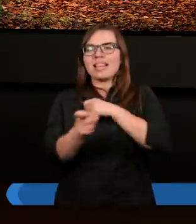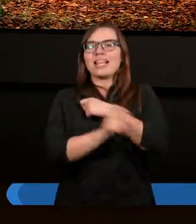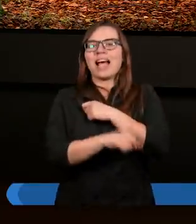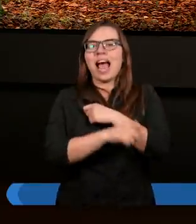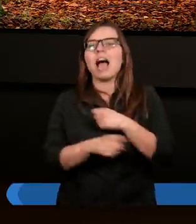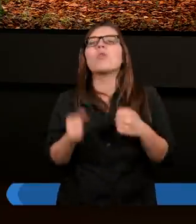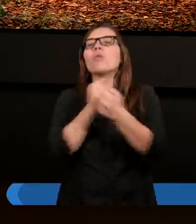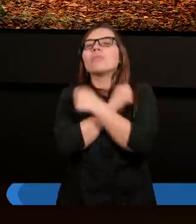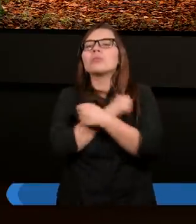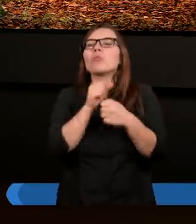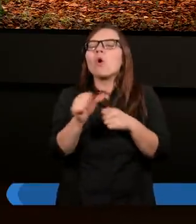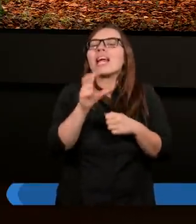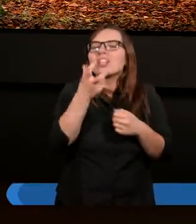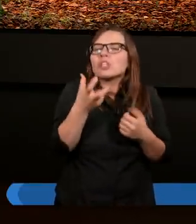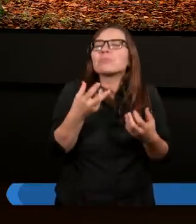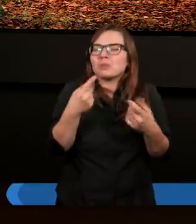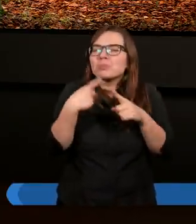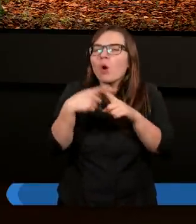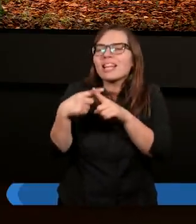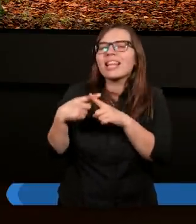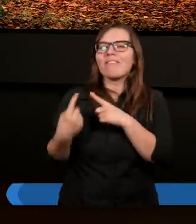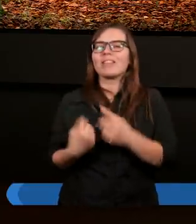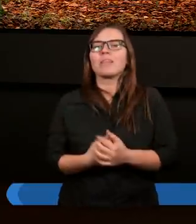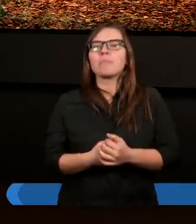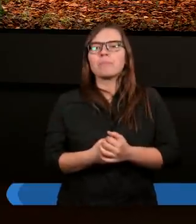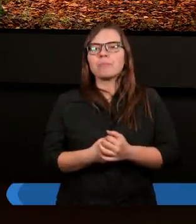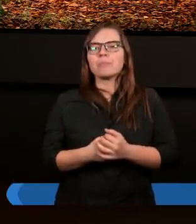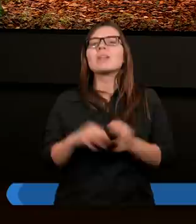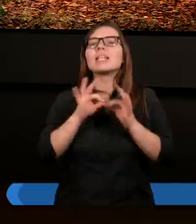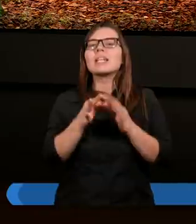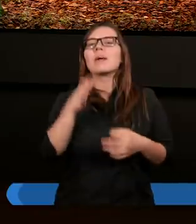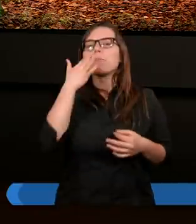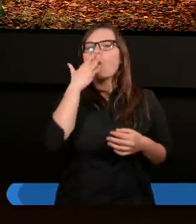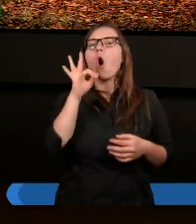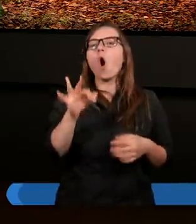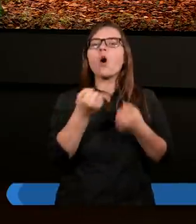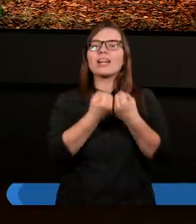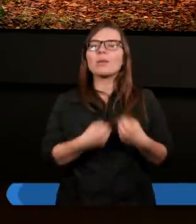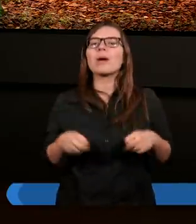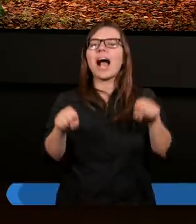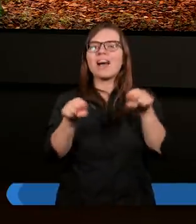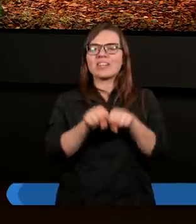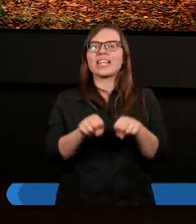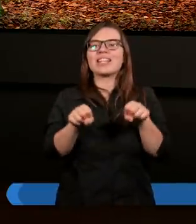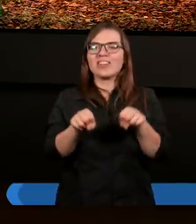zupełnie czymś innym. Gdy mówimy o sprawiedliwości,